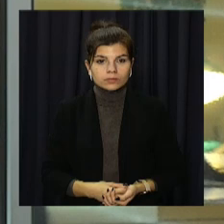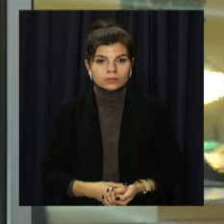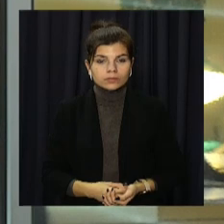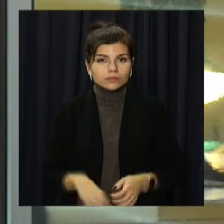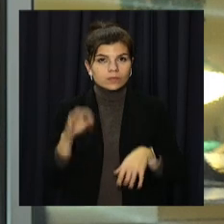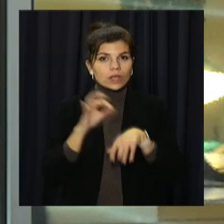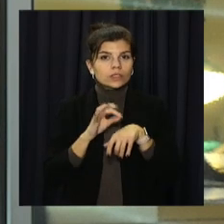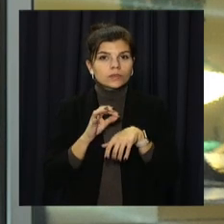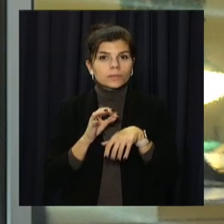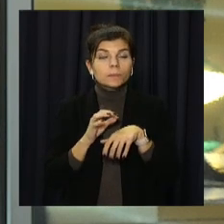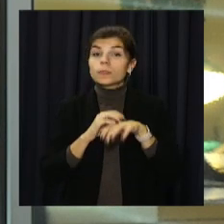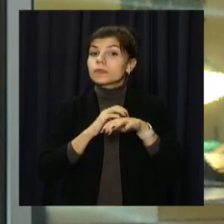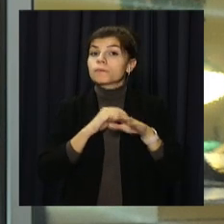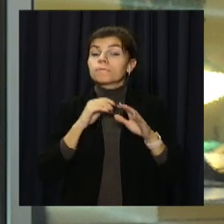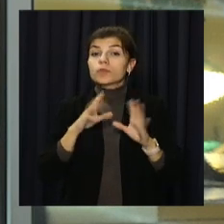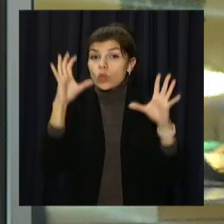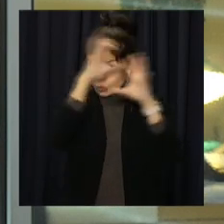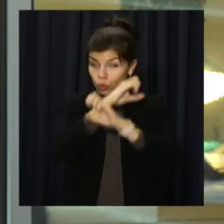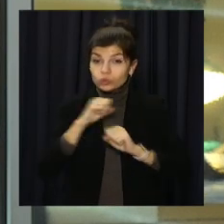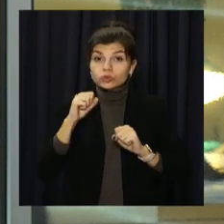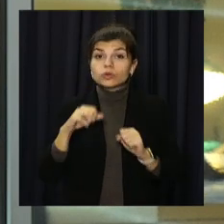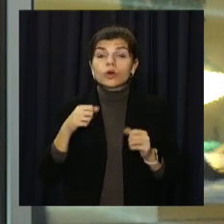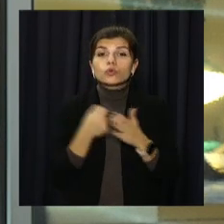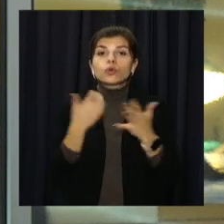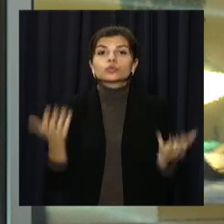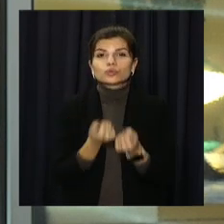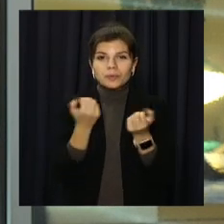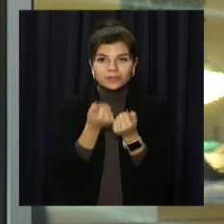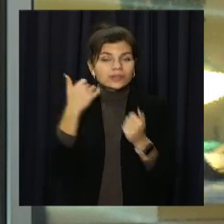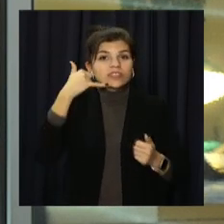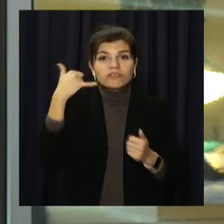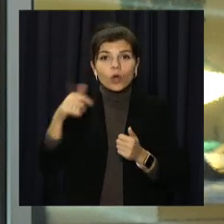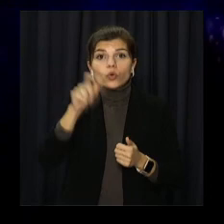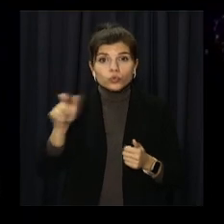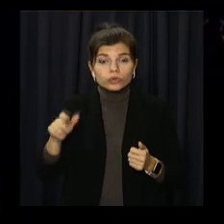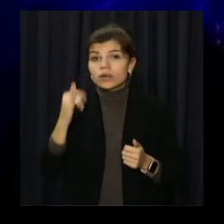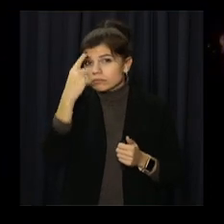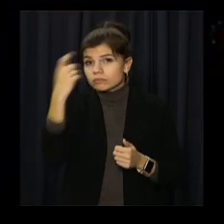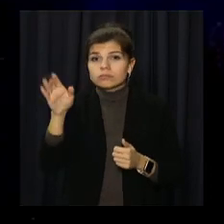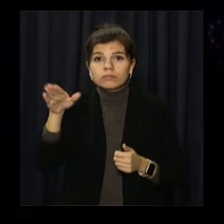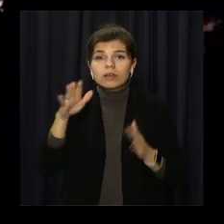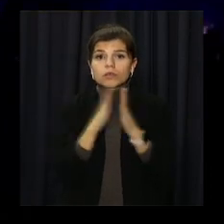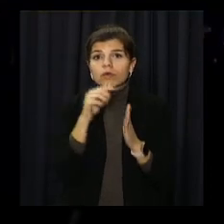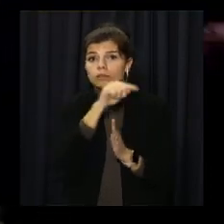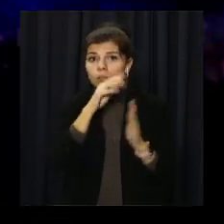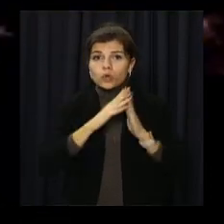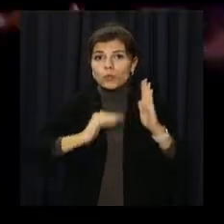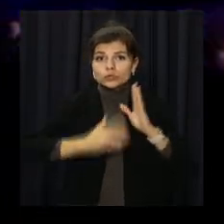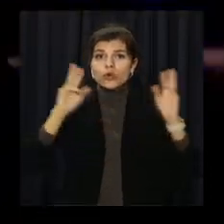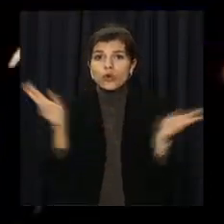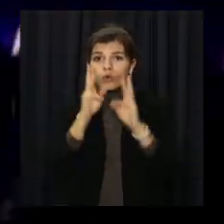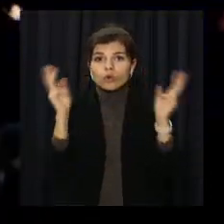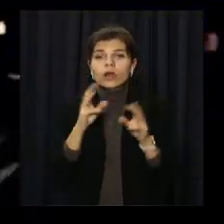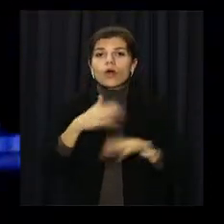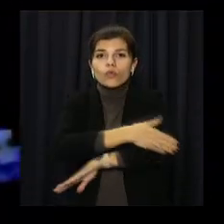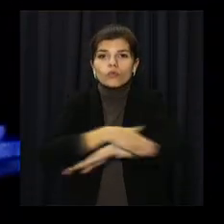Згоріло у власній домівці. Вночі о пів на першу до служби порятунку зателефонували люди і повідомили. Горять приватний будинок